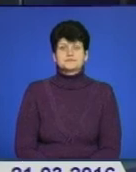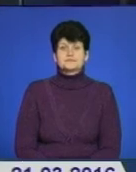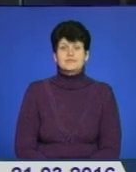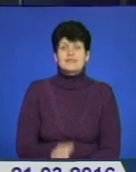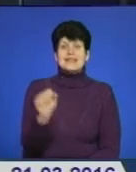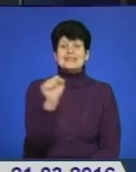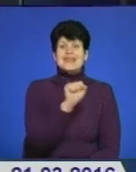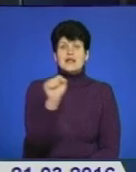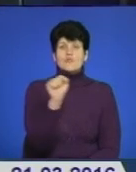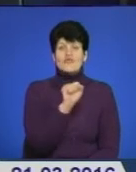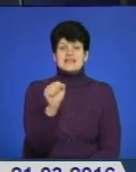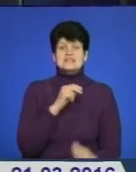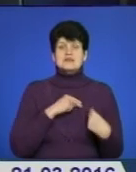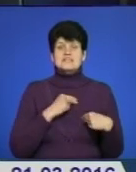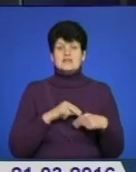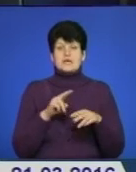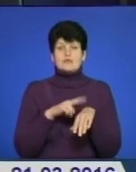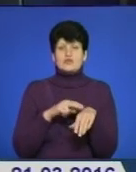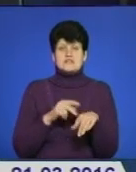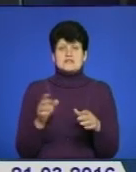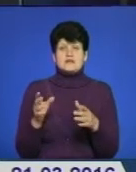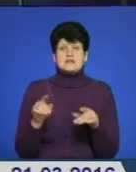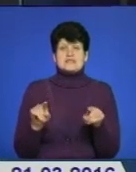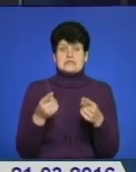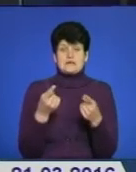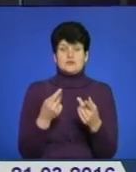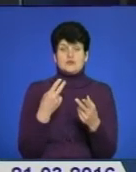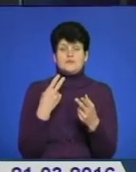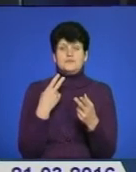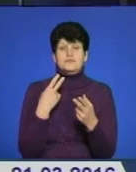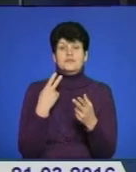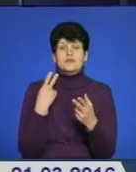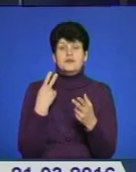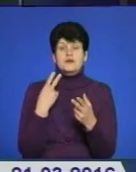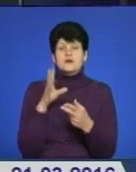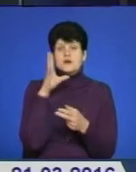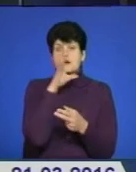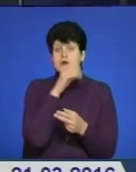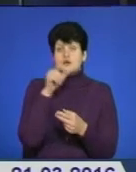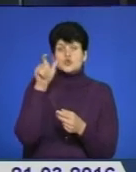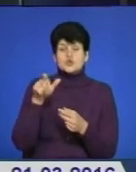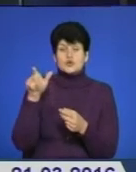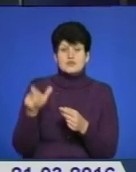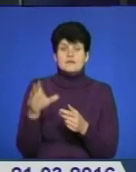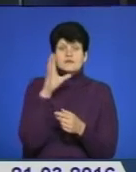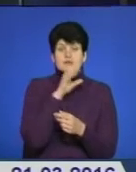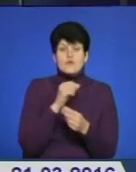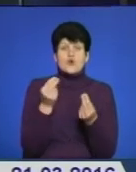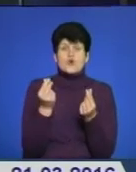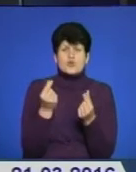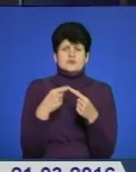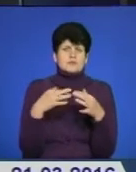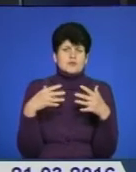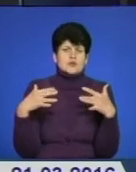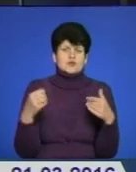Теребовлянські працівники поліції затримали серійного злодія. 18-річний мешканець району викрадав кошти та майно з приватних помешкань